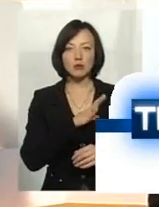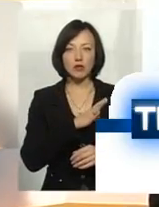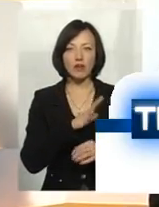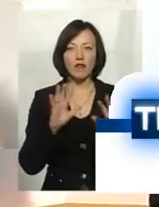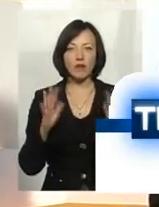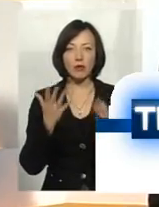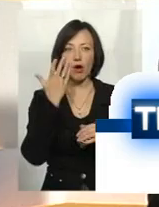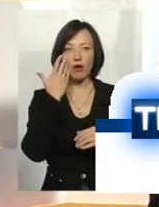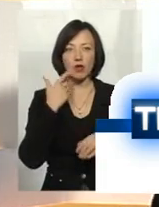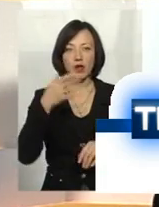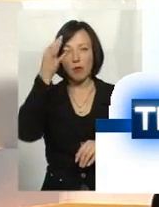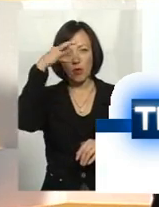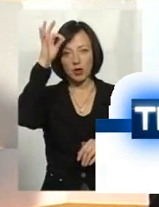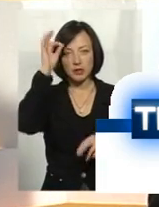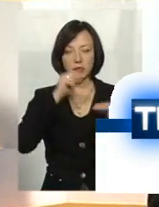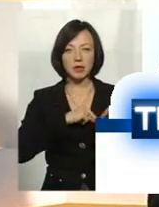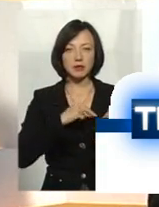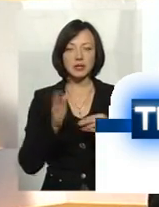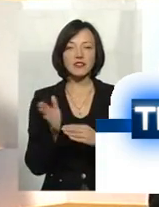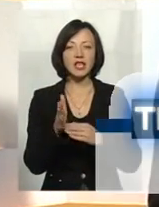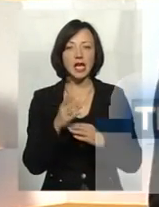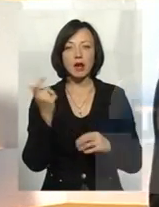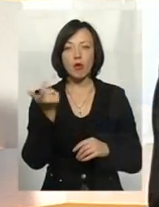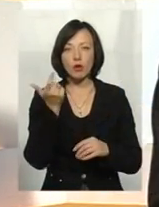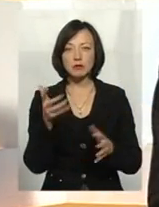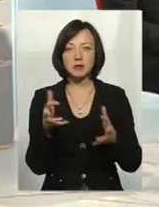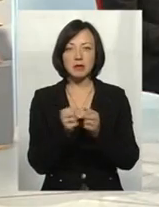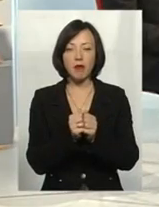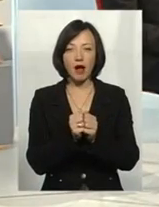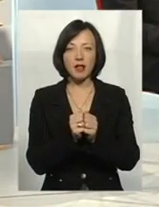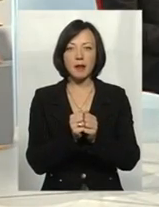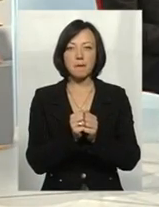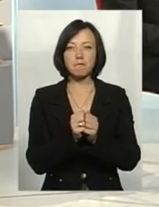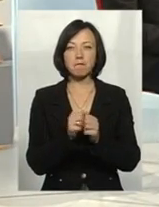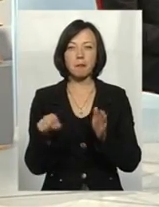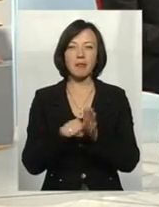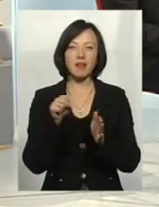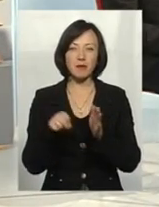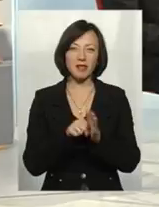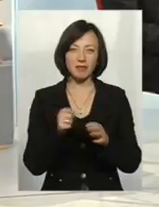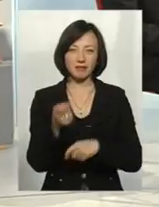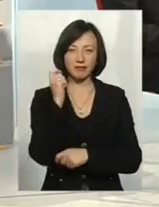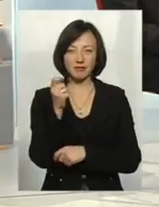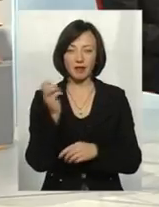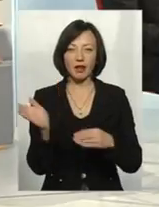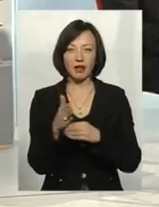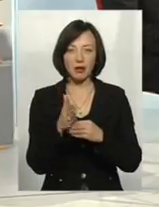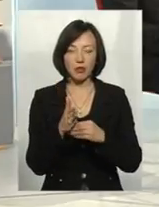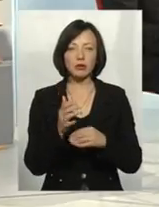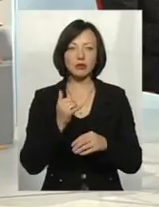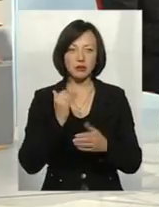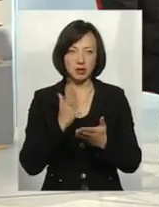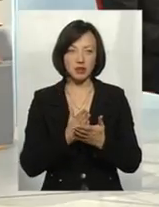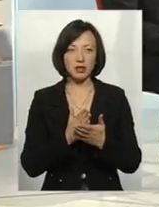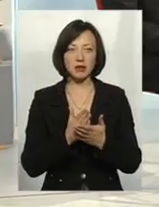коли і поліція, і працівники рибгоспу спіймали браконьєра в нашому водойміщі. Тоже є